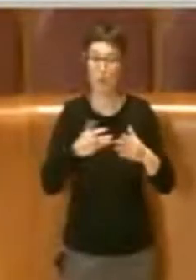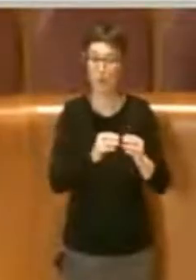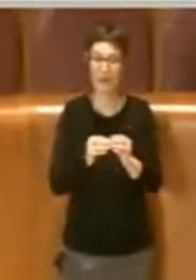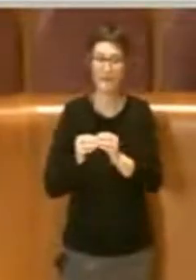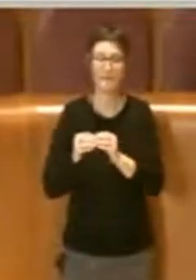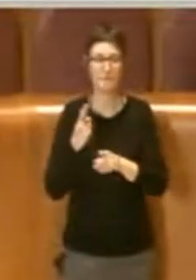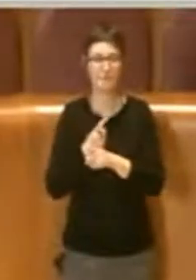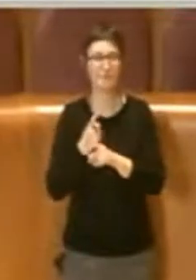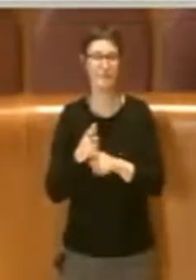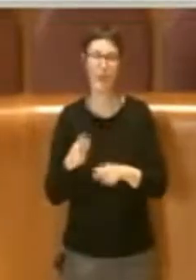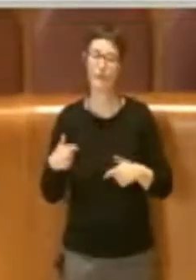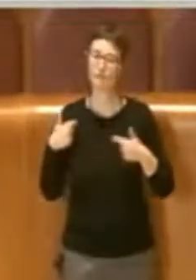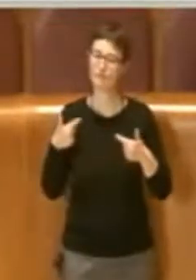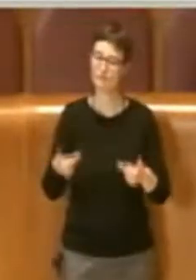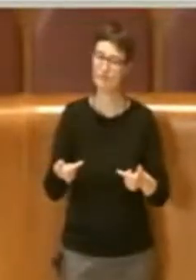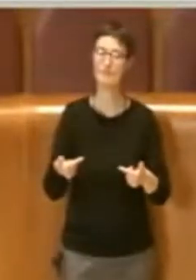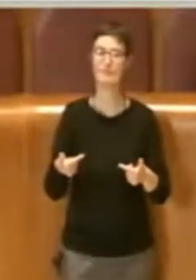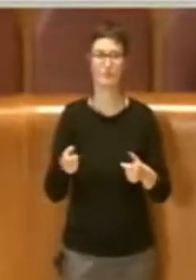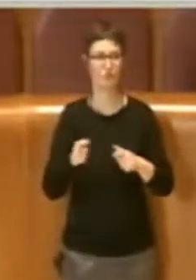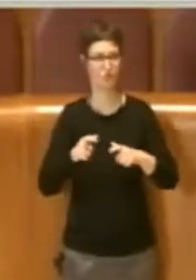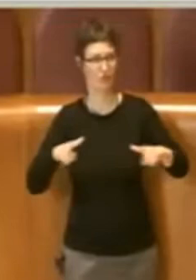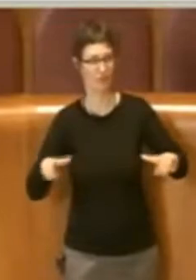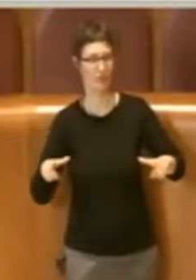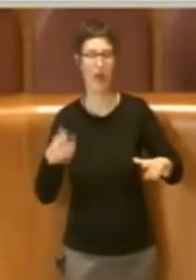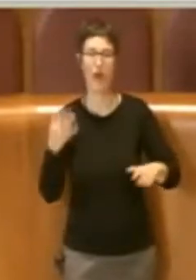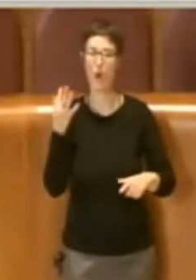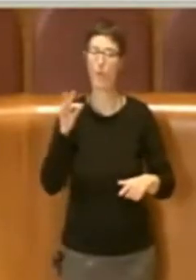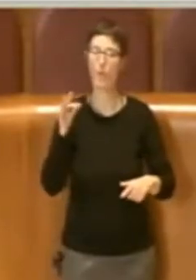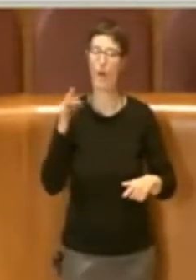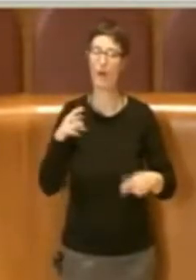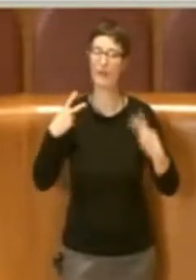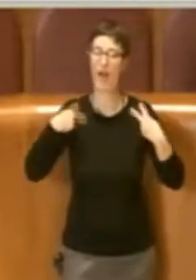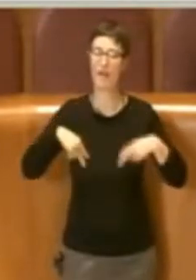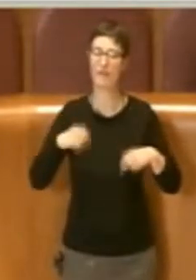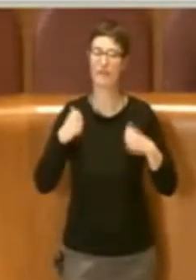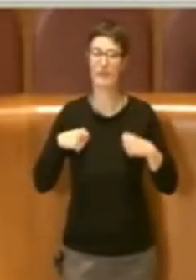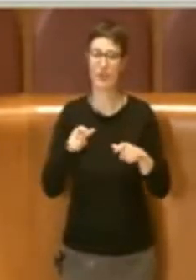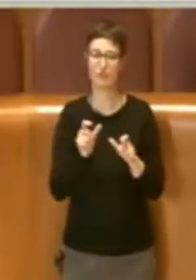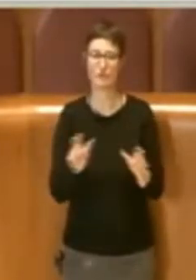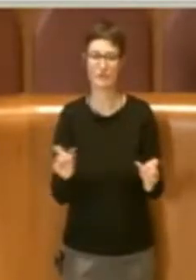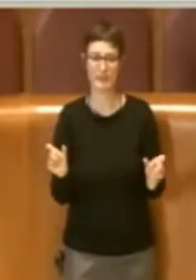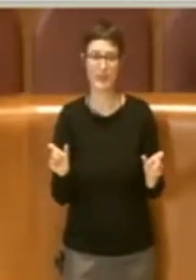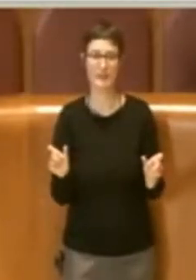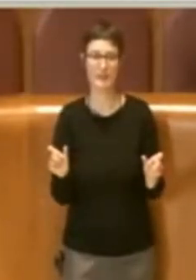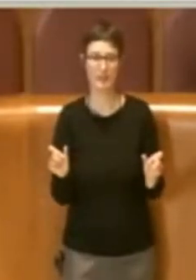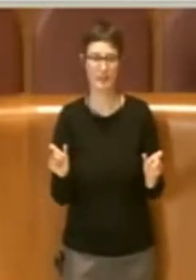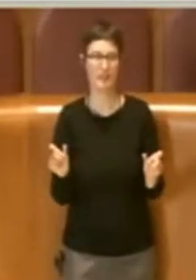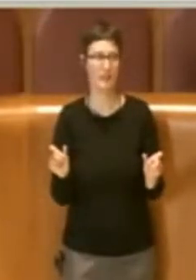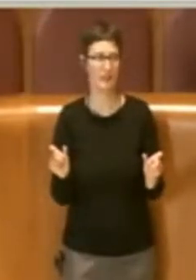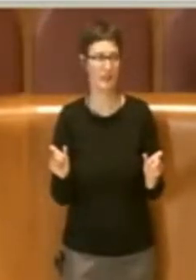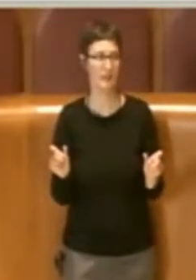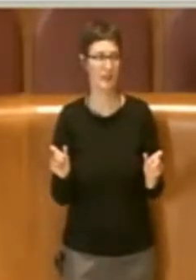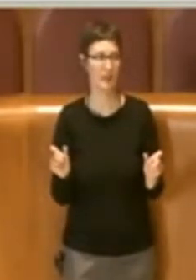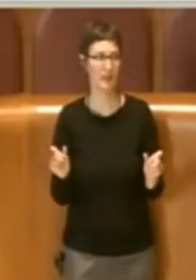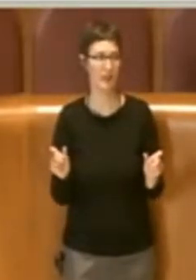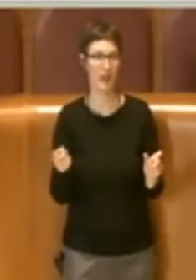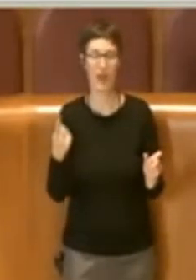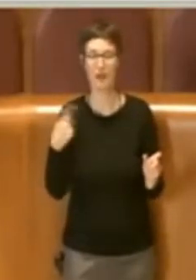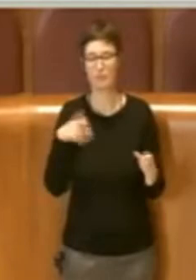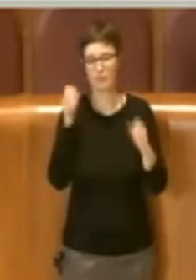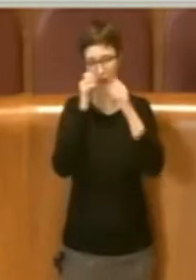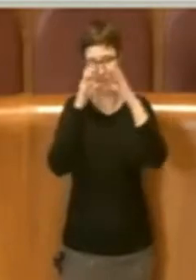qualità della vita dei cittadini e quella è la nostra